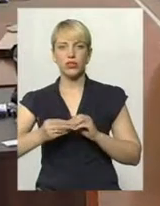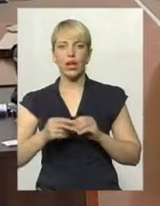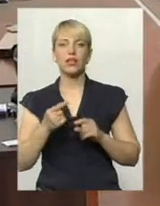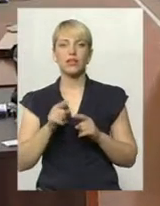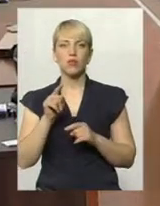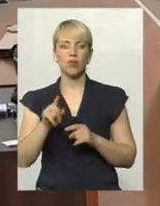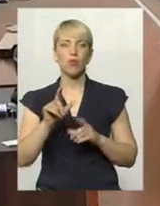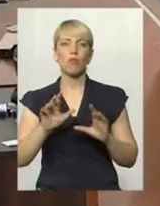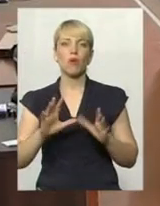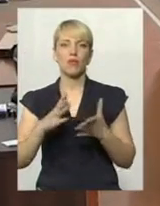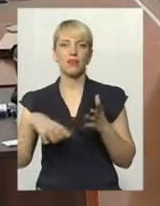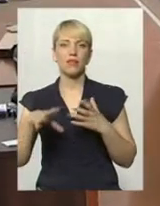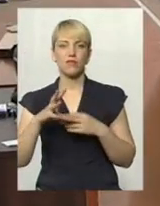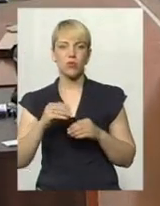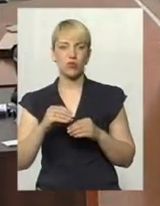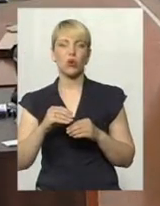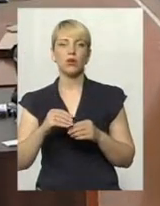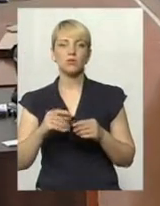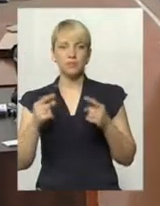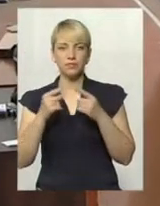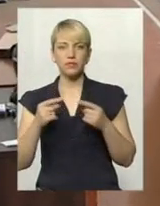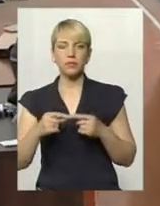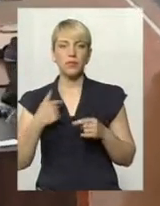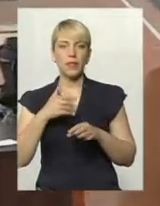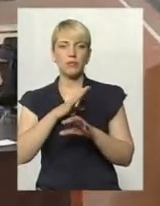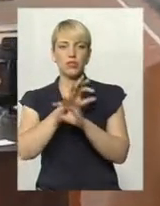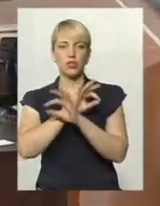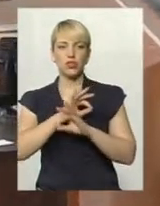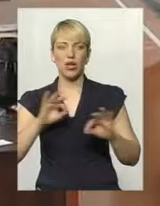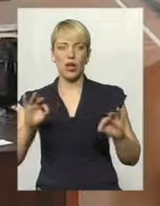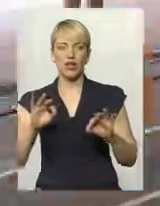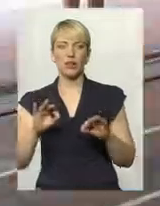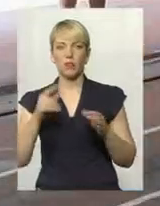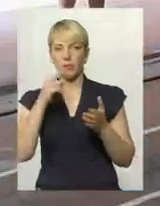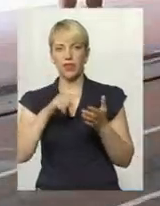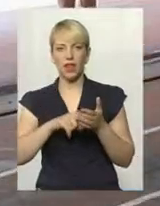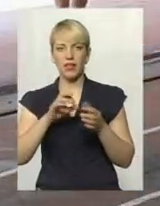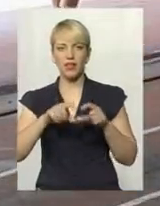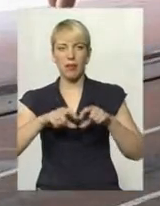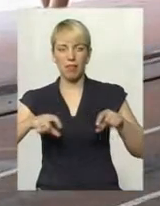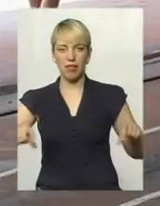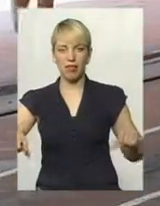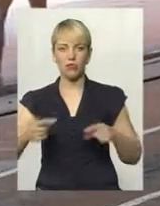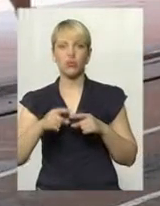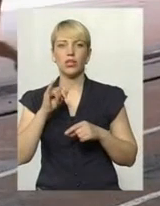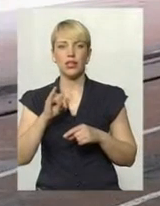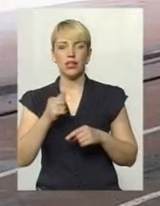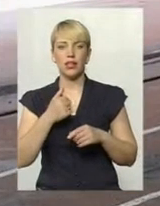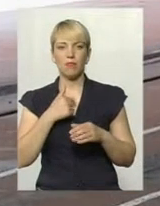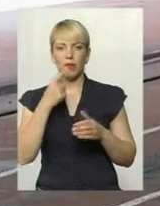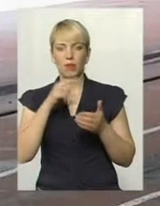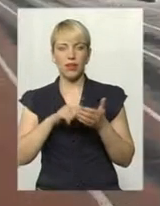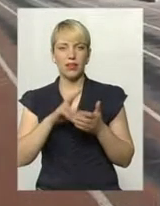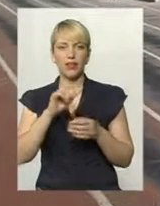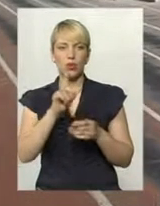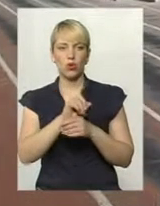в той момент склалося все, в мене було чітке ідеальне попадання на планку, я попала в хороший вітер, який є допустимим до